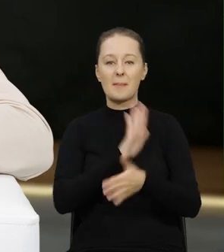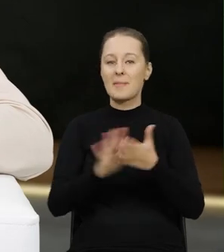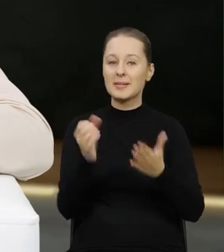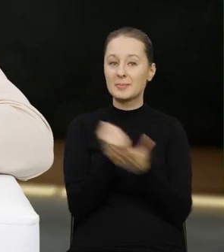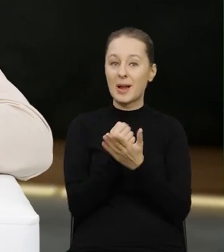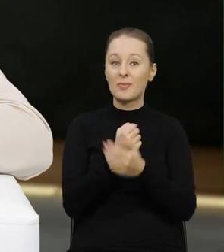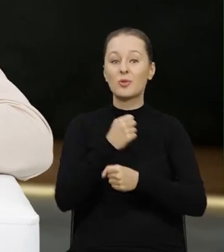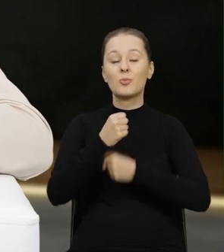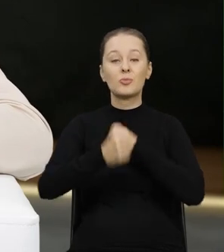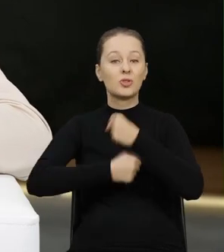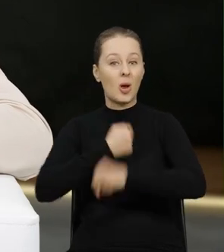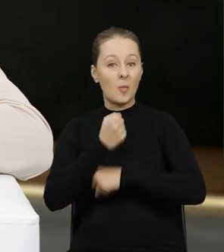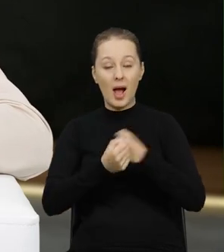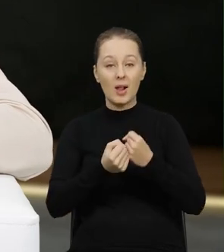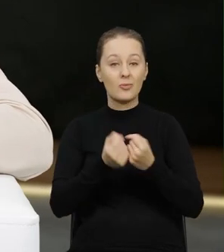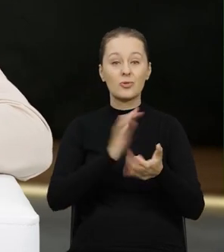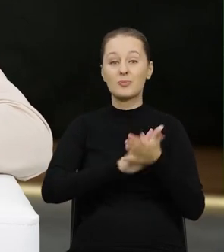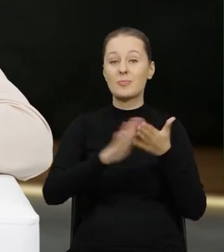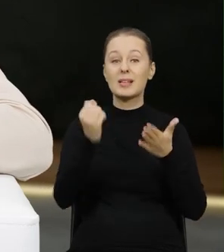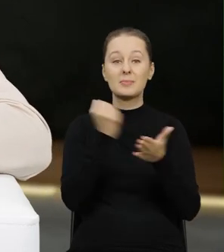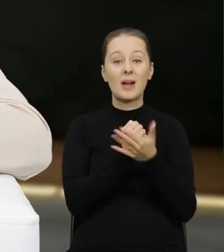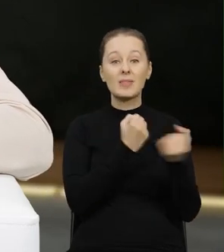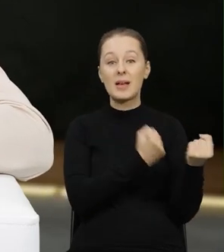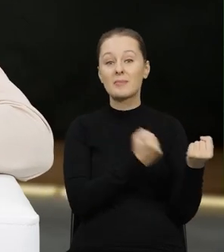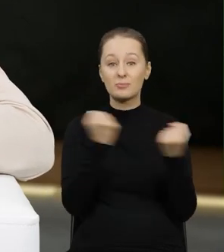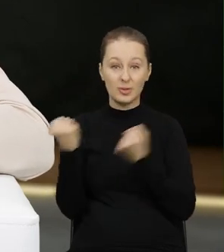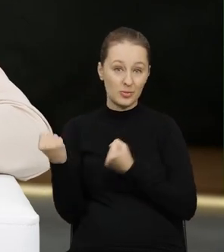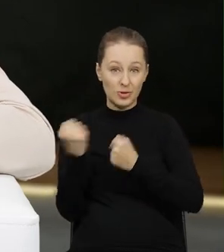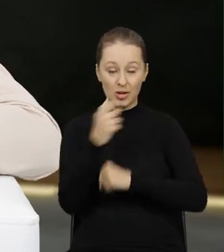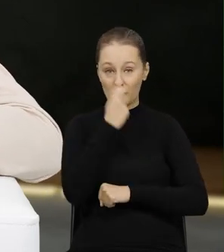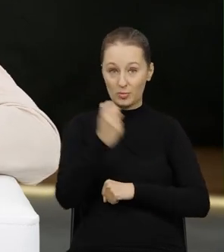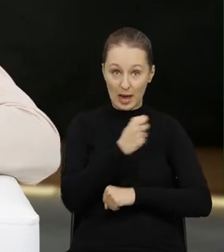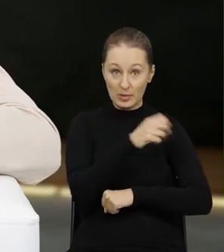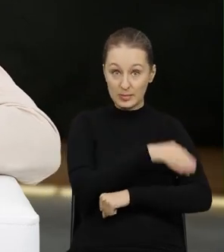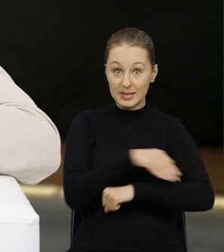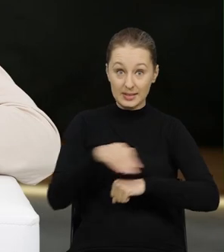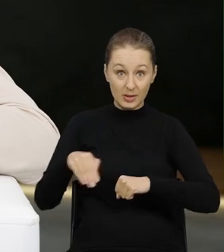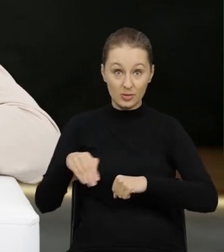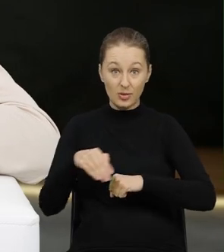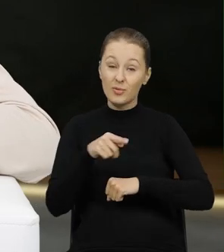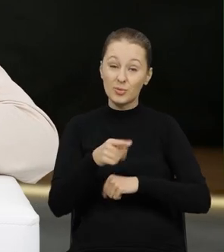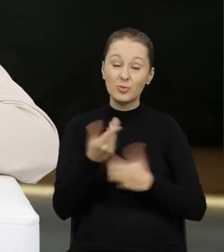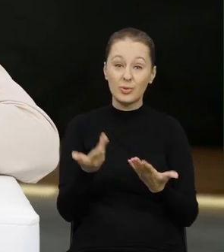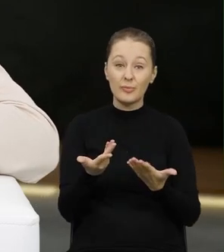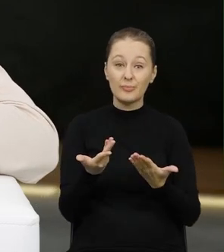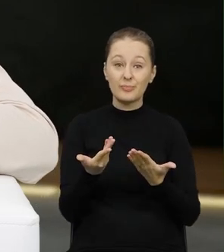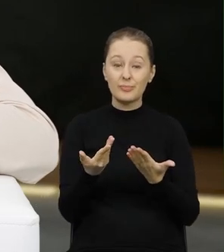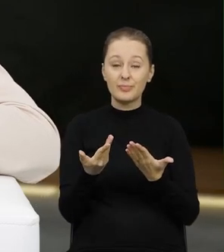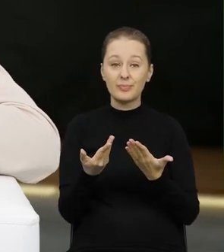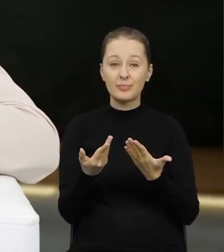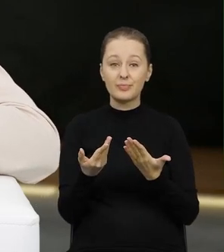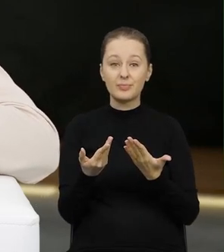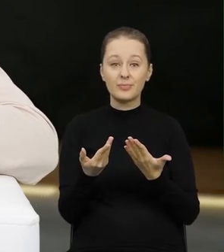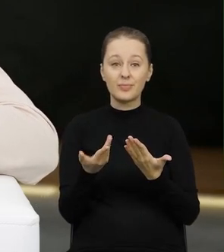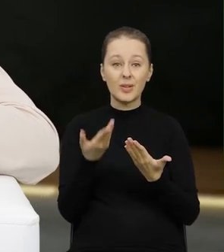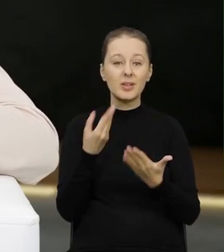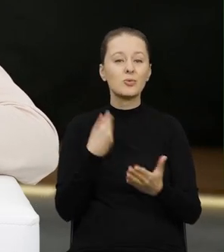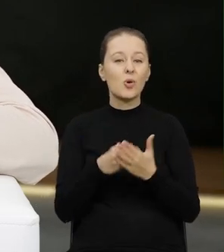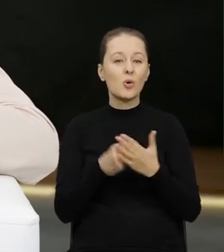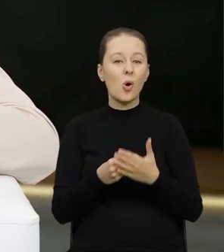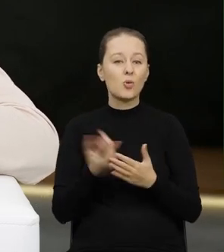za nielegalną działalność, za nielegalne międzynarodowe przemieszczanie odpadów, stanowią wpływy Narodowego Funduszu. Czyli my potem